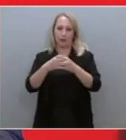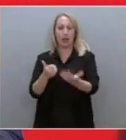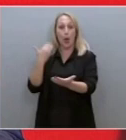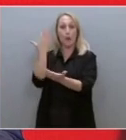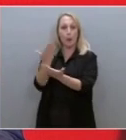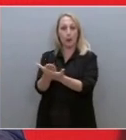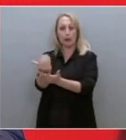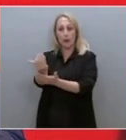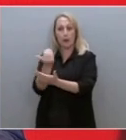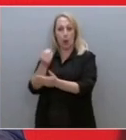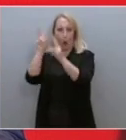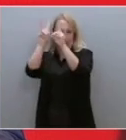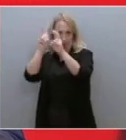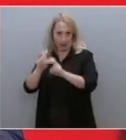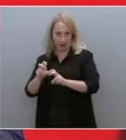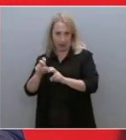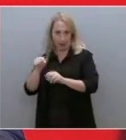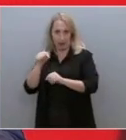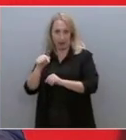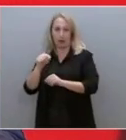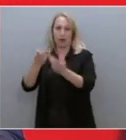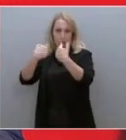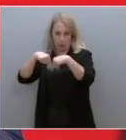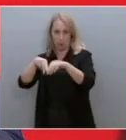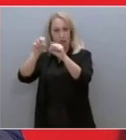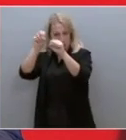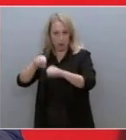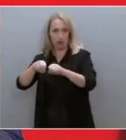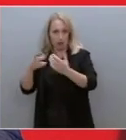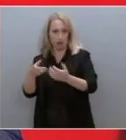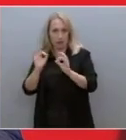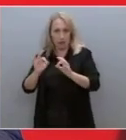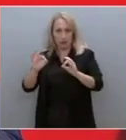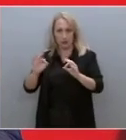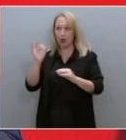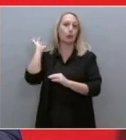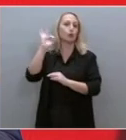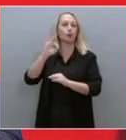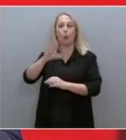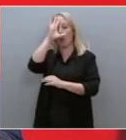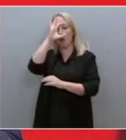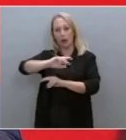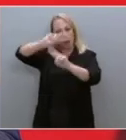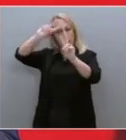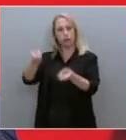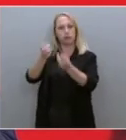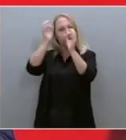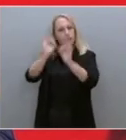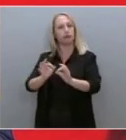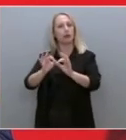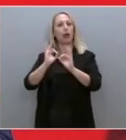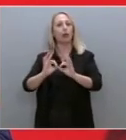κάνουμε πρόταση για προανακριτική επιτροπή. Βεβαίως. Ώστε η αλήθεια να λάμψει. Ώστε να μάθουμε